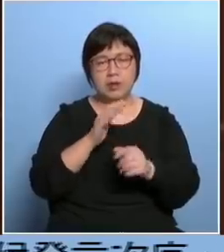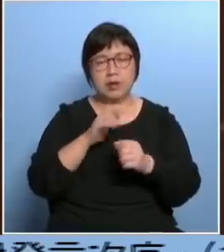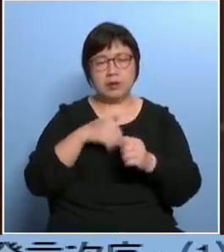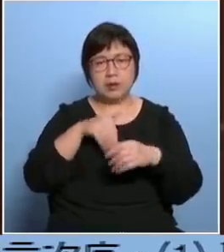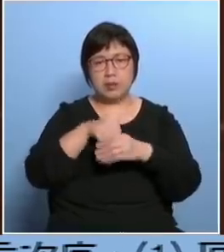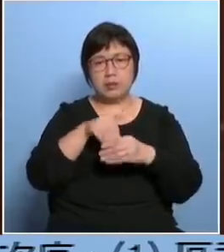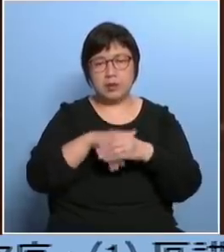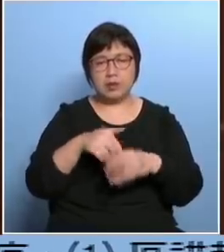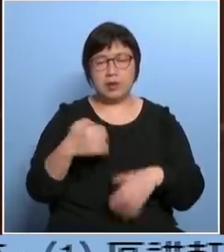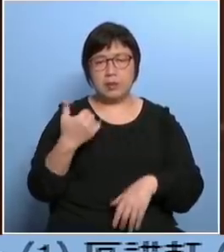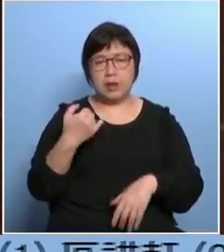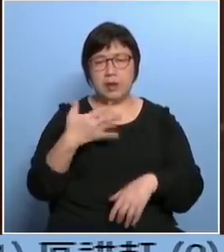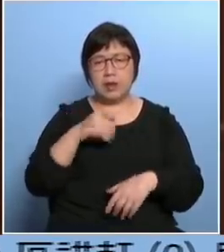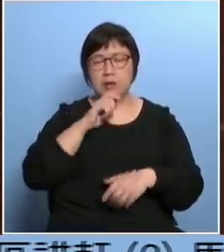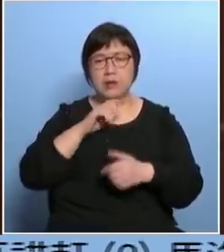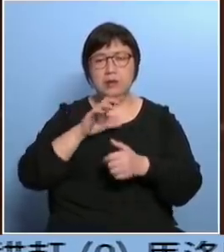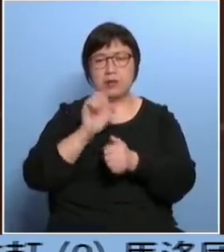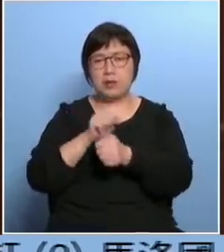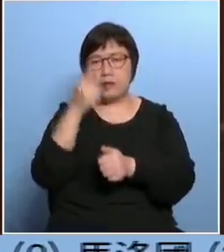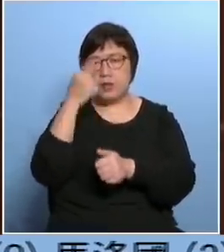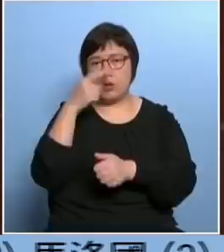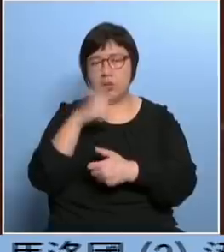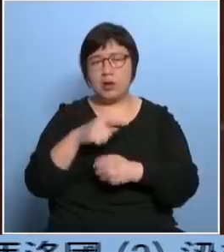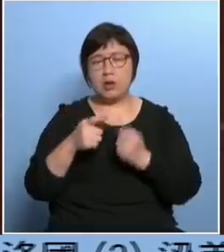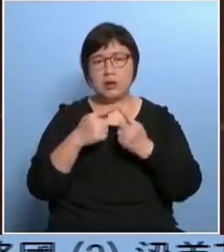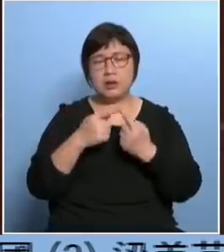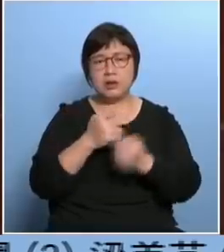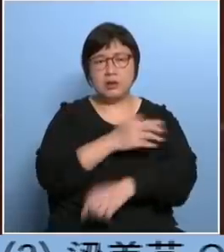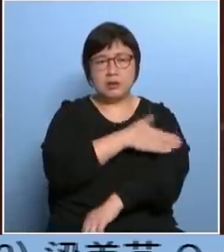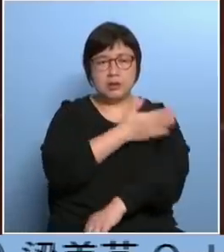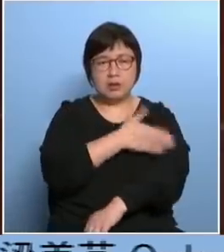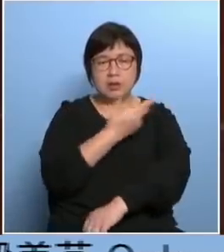法你们说到你们这么好准备有没有这样的人手去执法